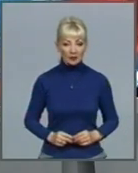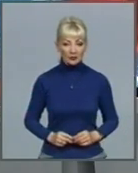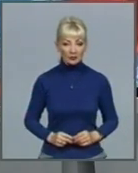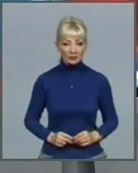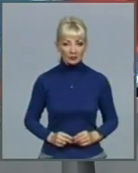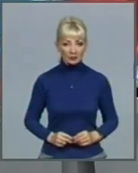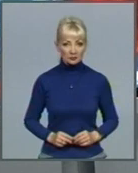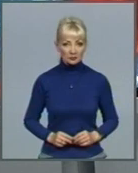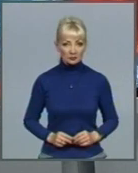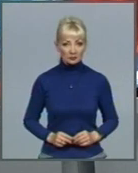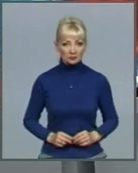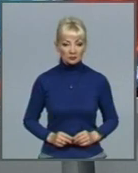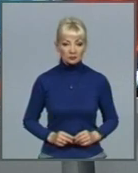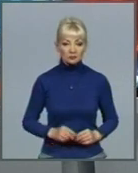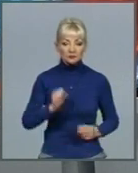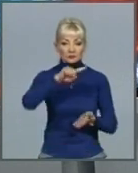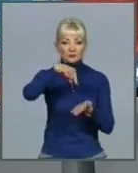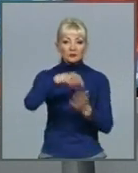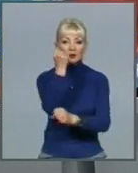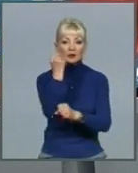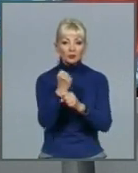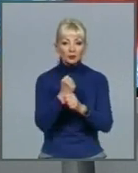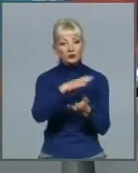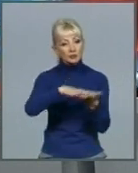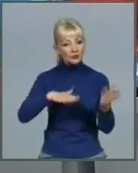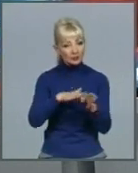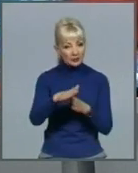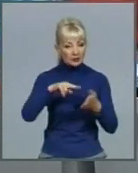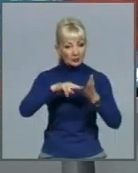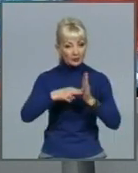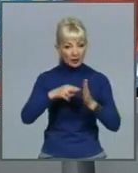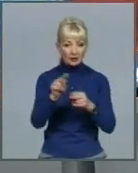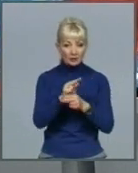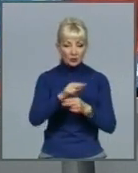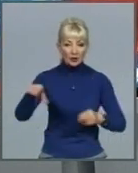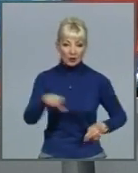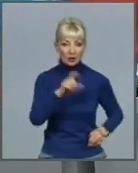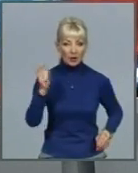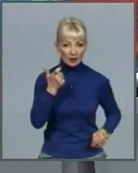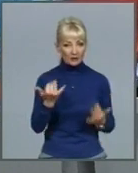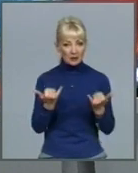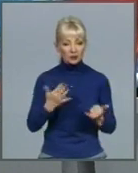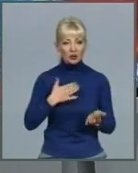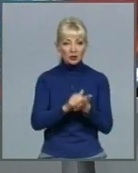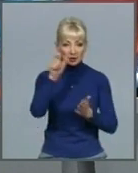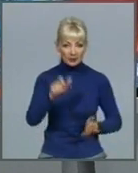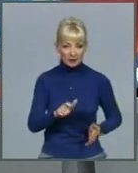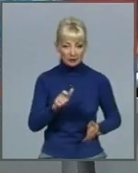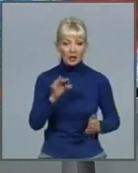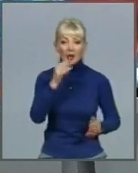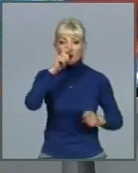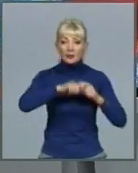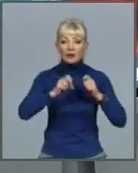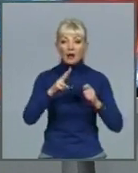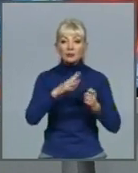А міські шляховики продовжують реалізацію програми з оновлення доріг Харкова. Сьогодні наші кореспонденти інспектували, як триває ремонт вулиці